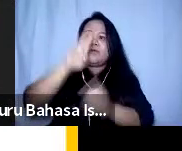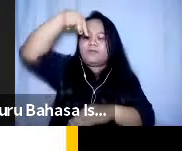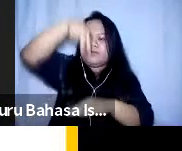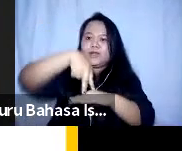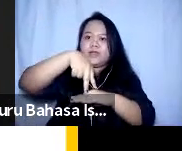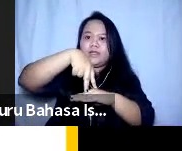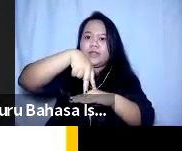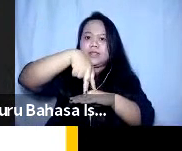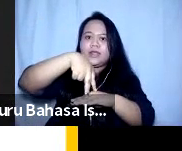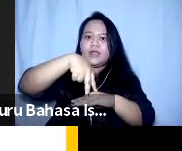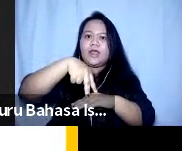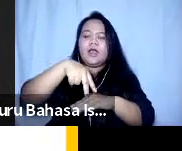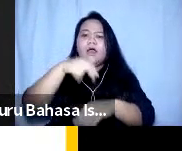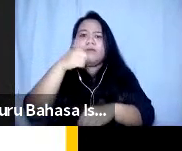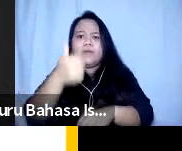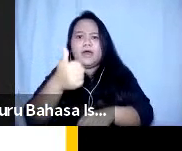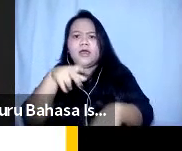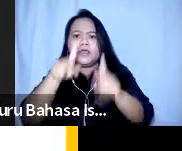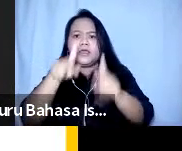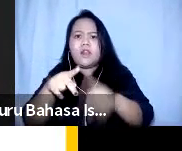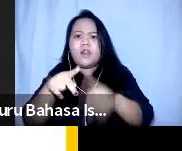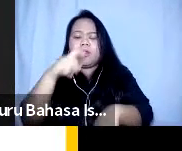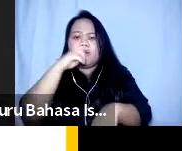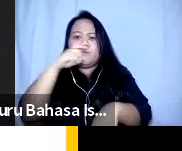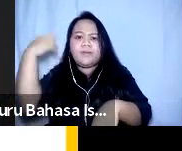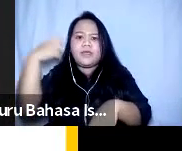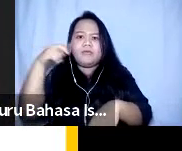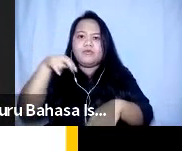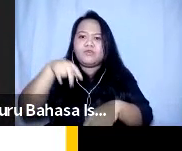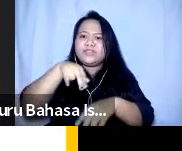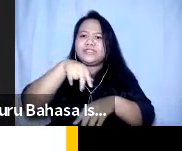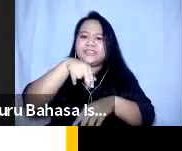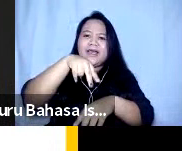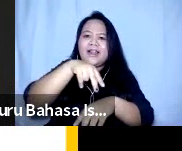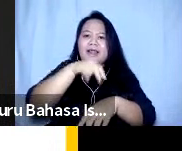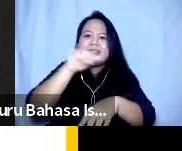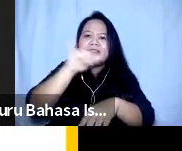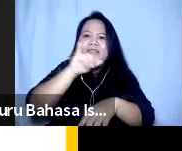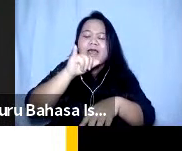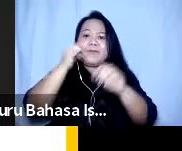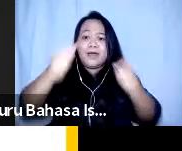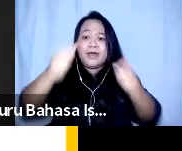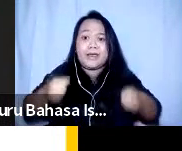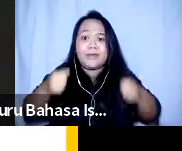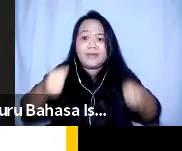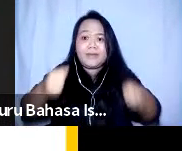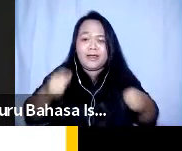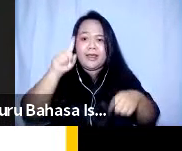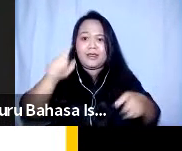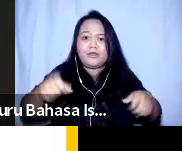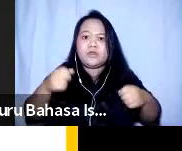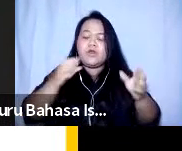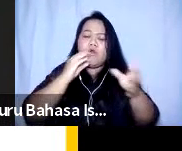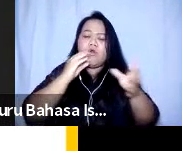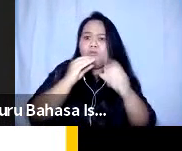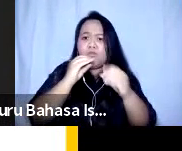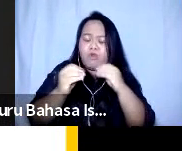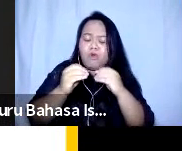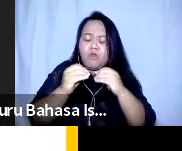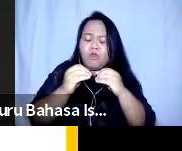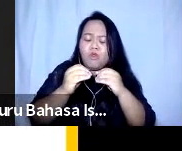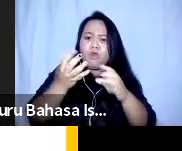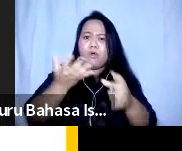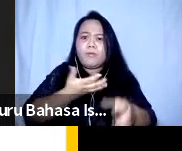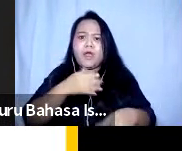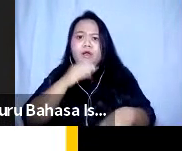baik kalau Bapak Ibu ketika berjalan bersama mereka atau kemudian pengen ngobrol pengen